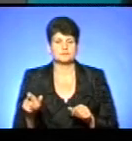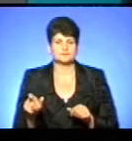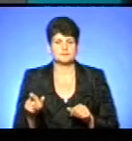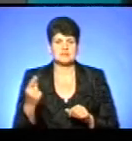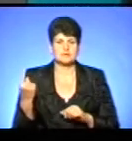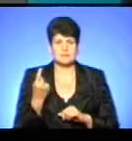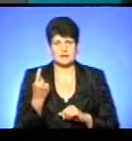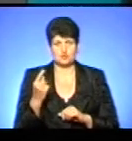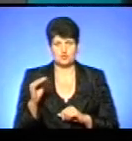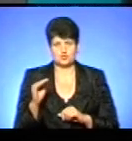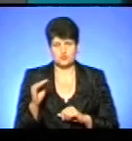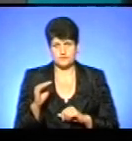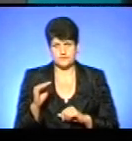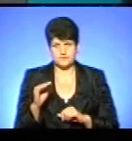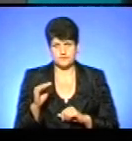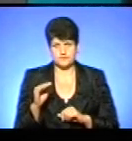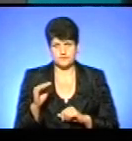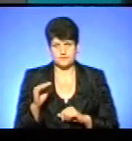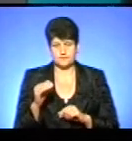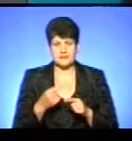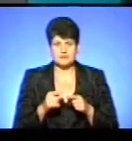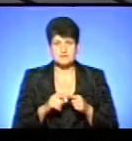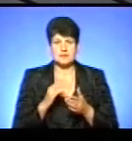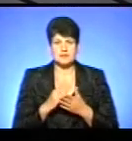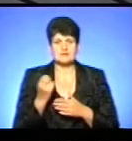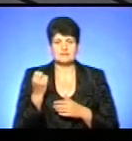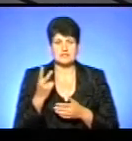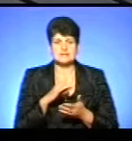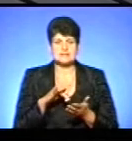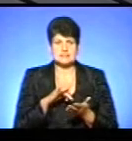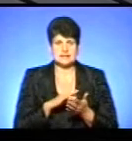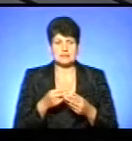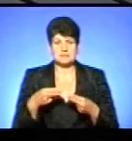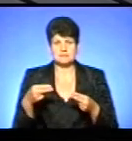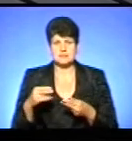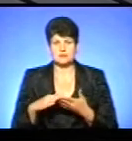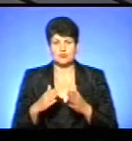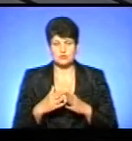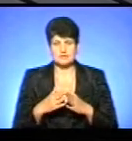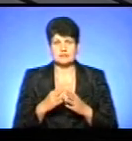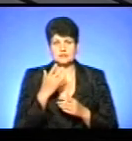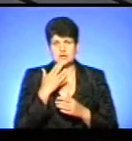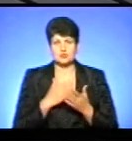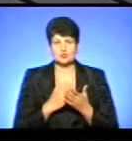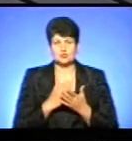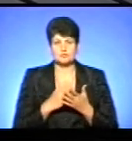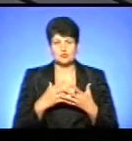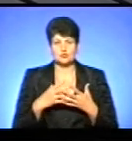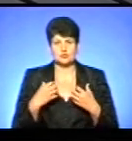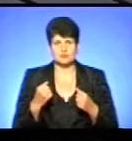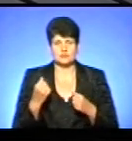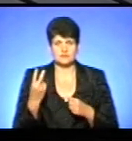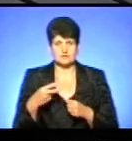1 жовтня люди, значить, є в нас 12 центрів, які підписали угоду з Національною службою здоров'я. 12?